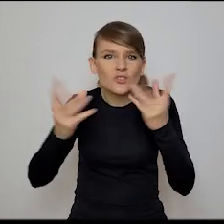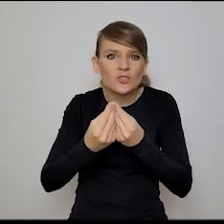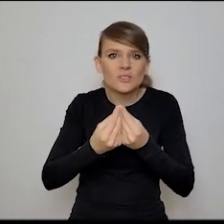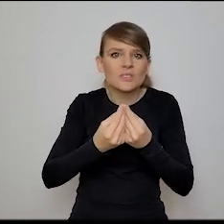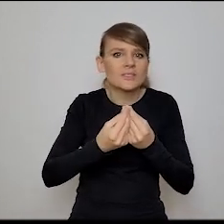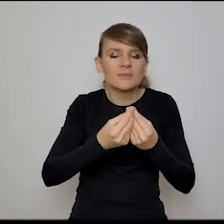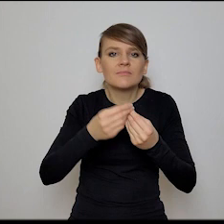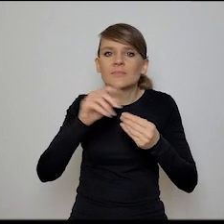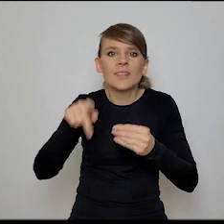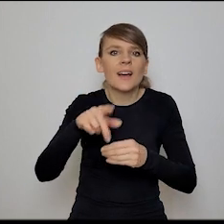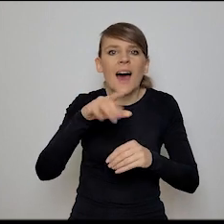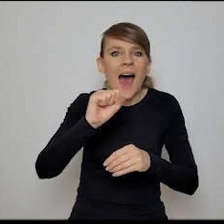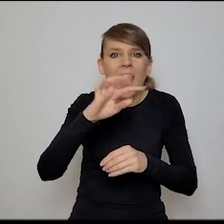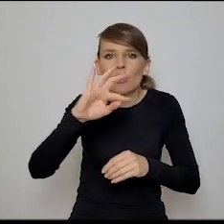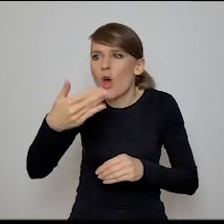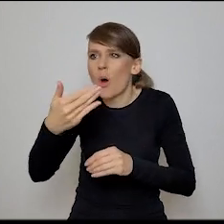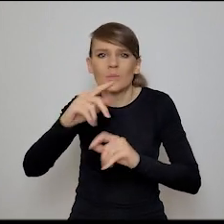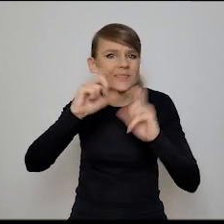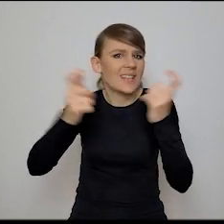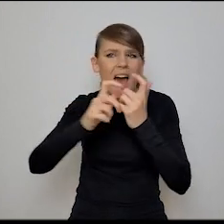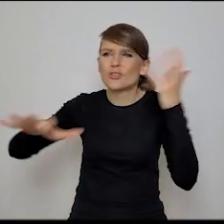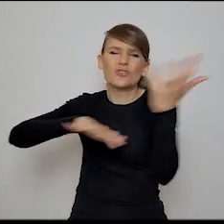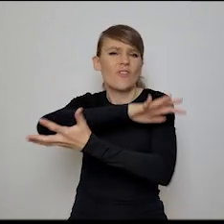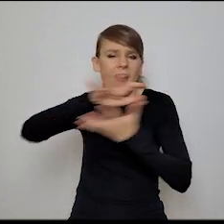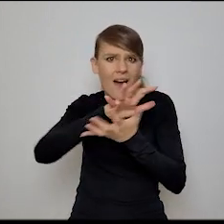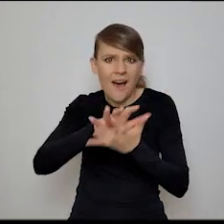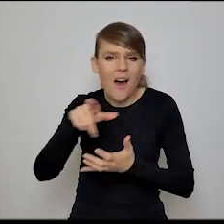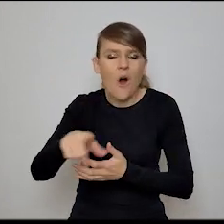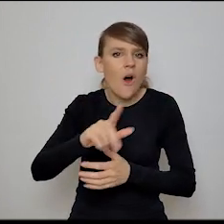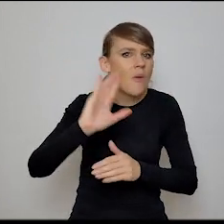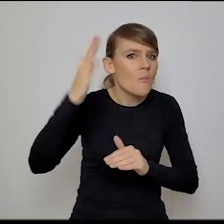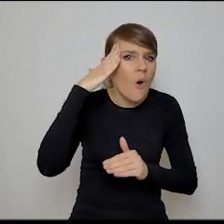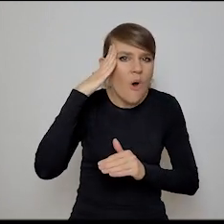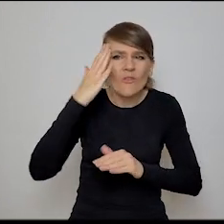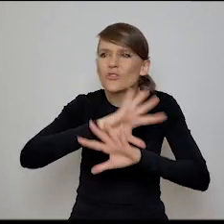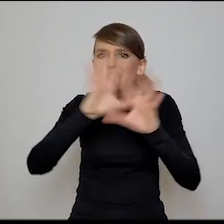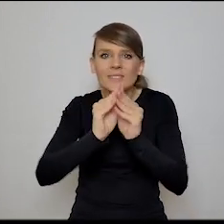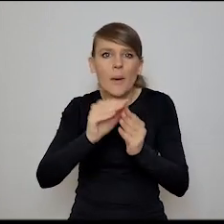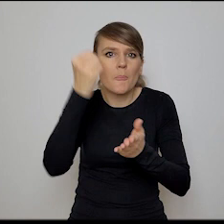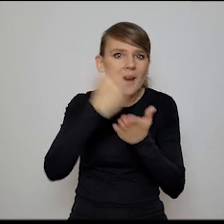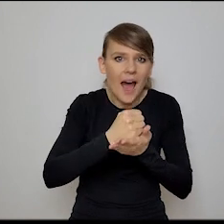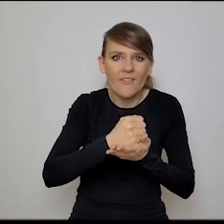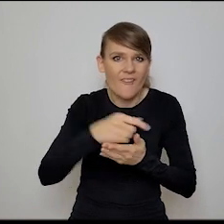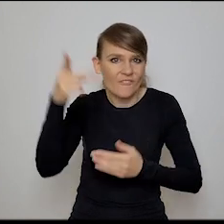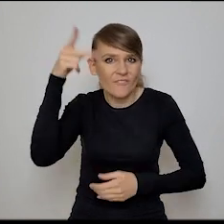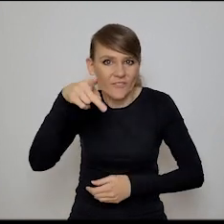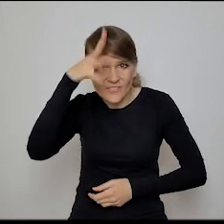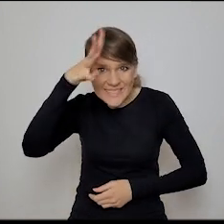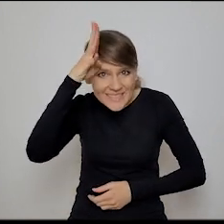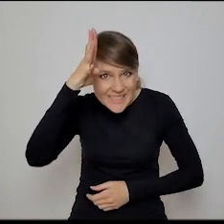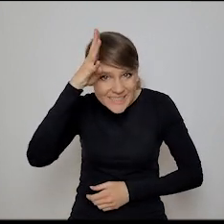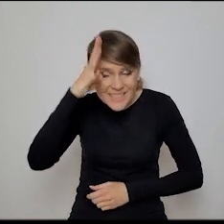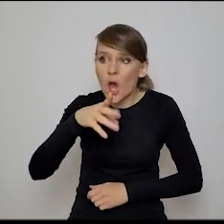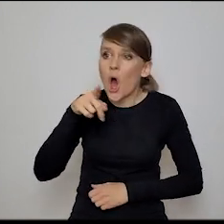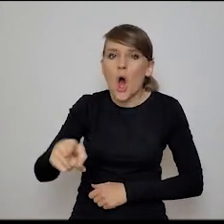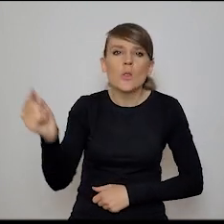naszym wszechświecie i pozna wszystkie prawa rządzące stanami atomowymi przy takim ówczesnym rozumieniu fizyki, to jest